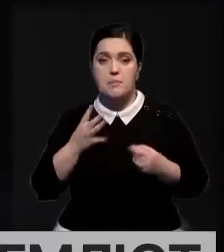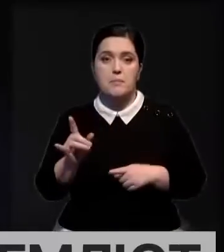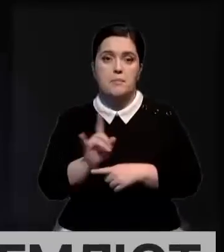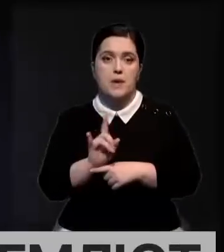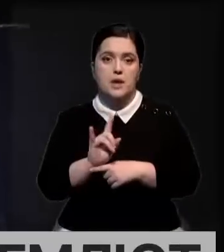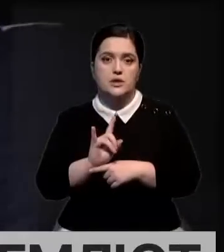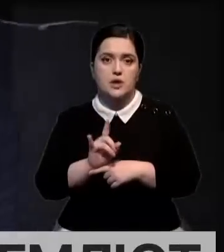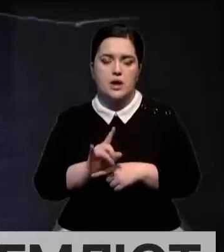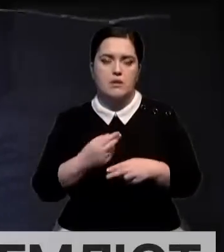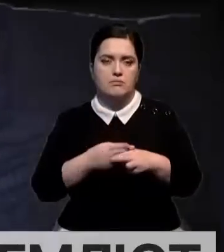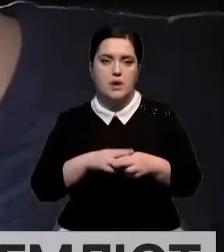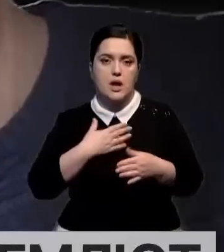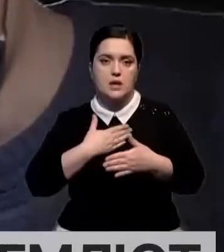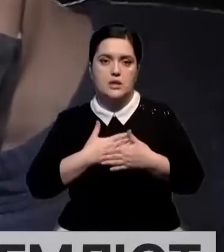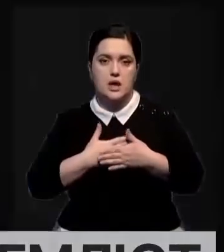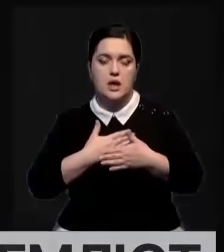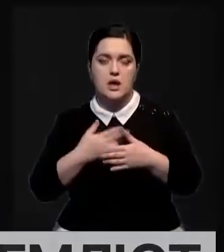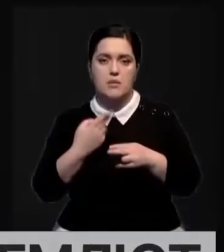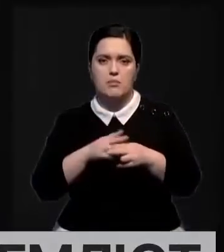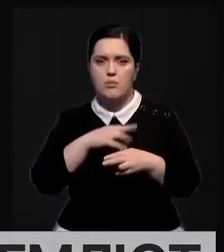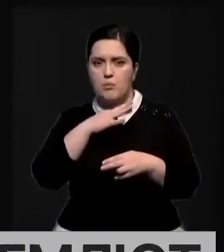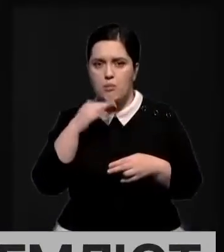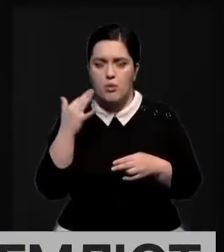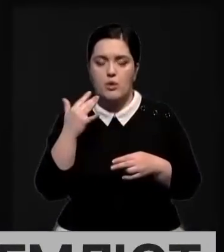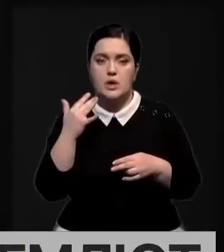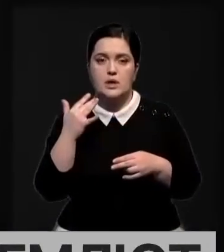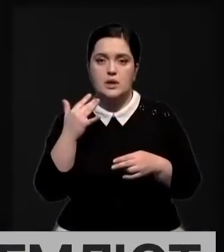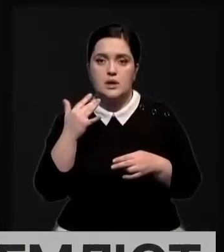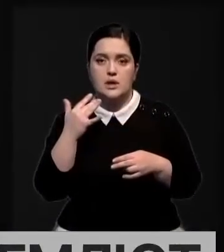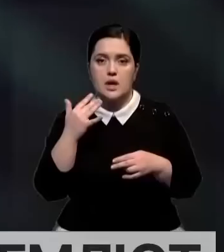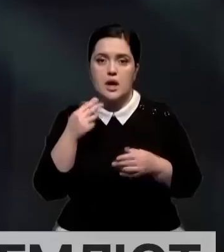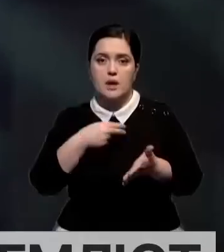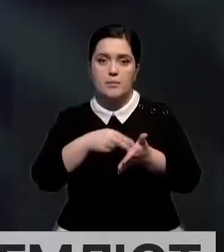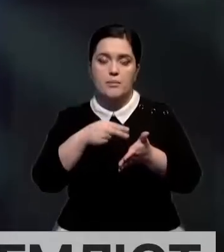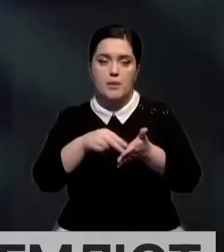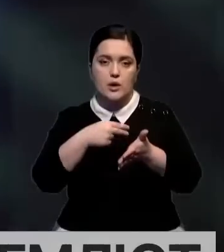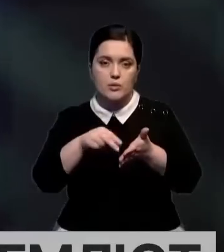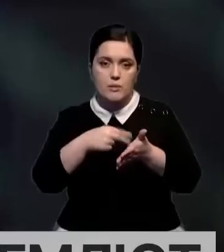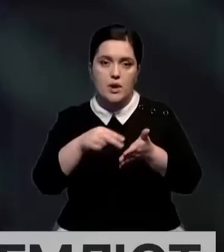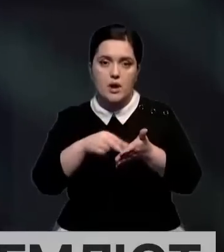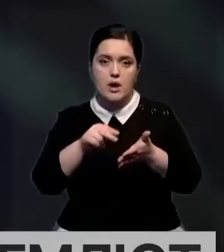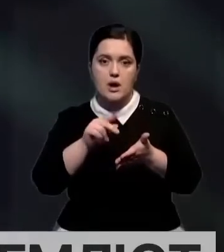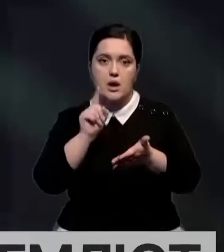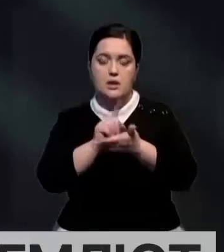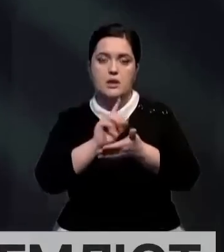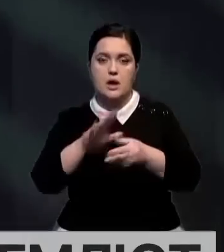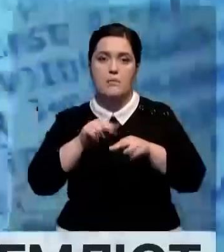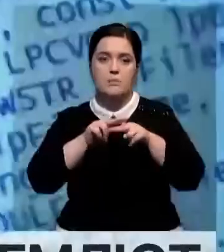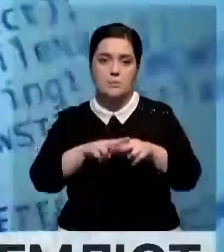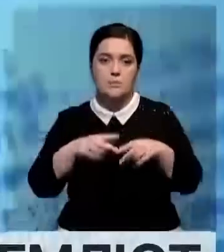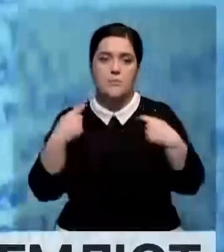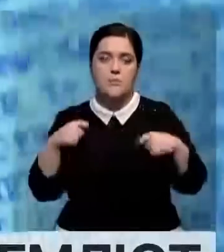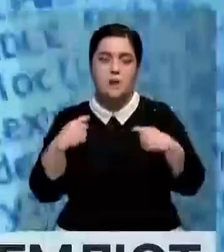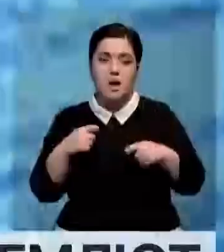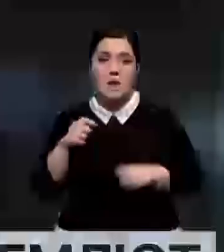действуют еще активнее. Вариантов развода сотни, если не тысячи. Покупателю не обязательно переводить деньги псевдопродавцам. Они